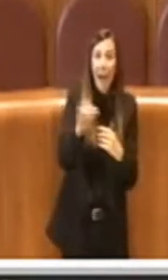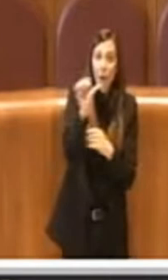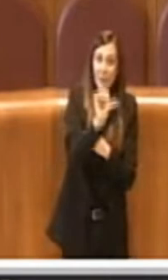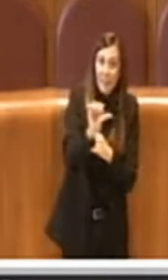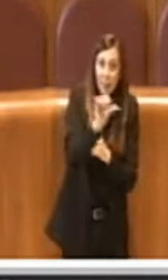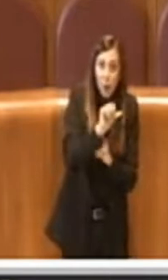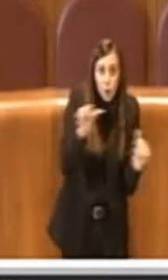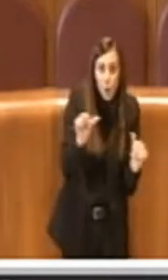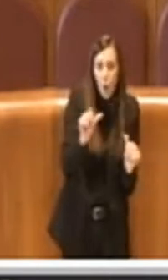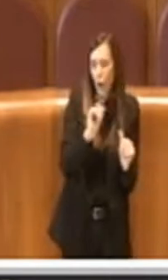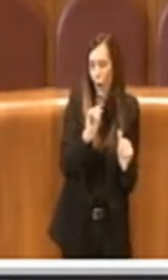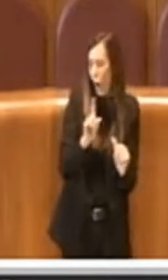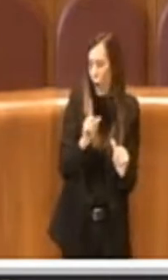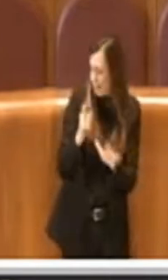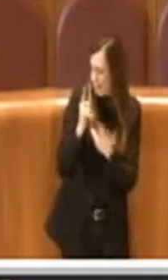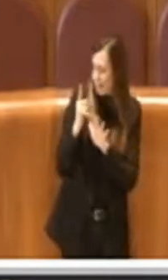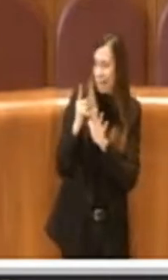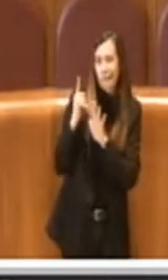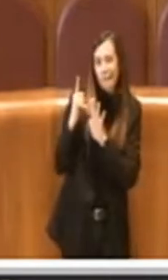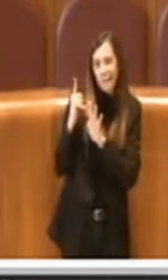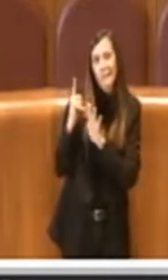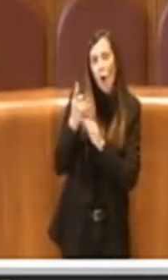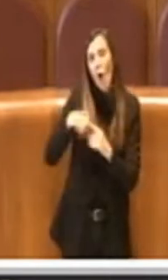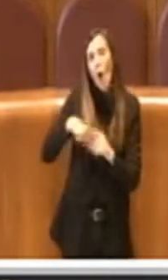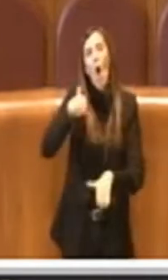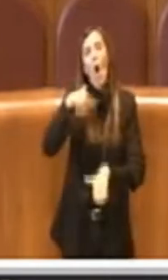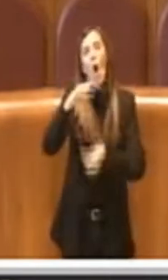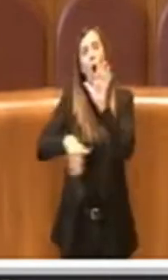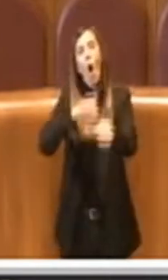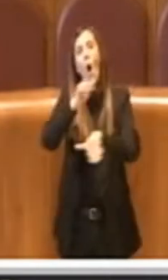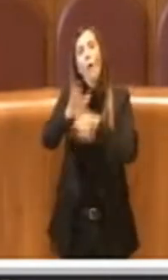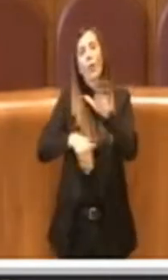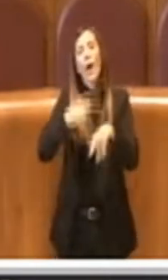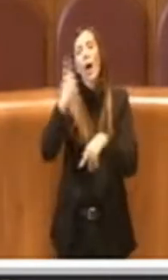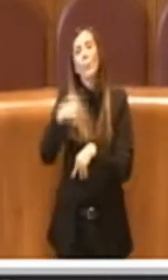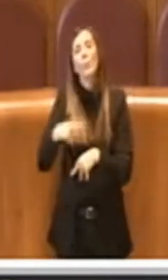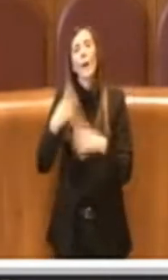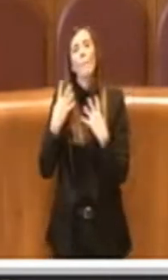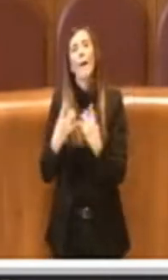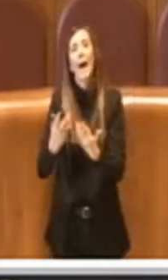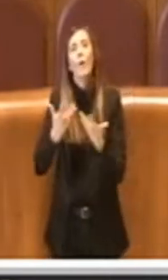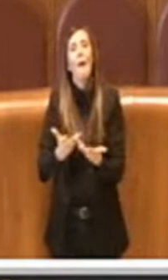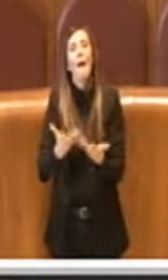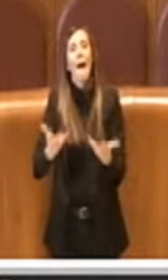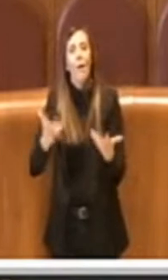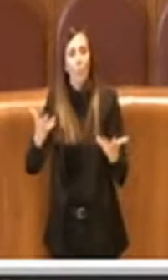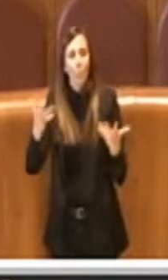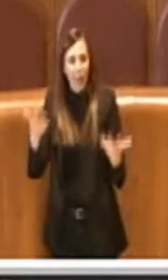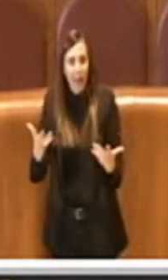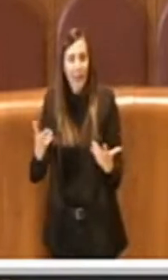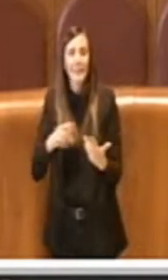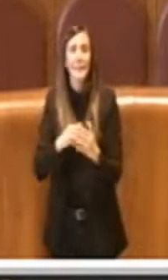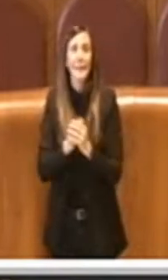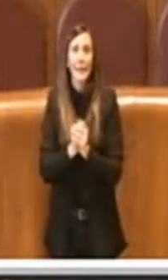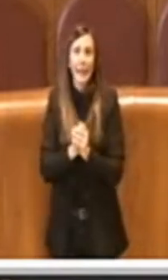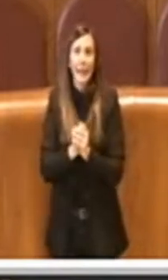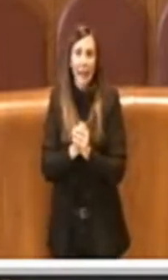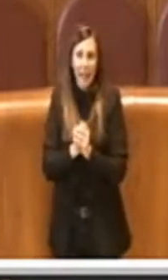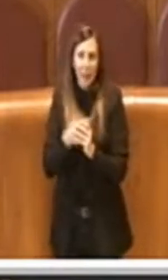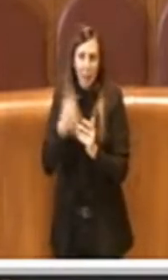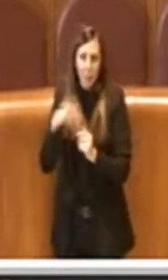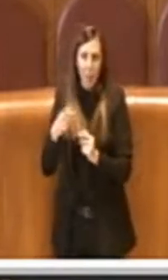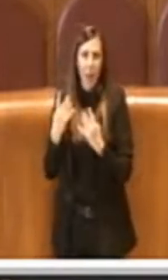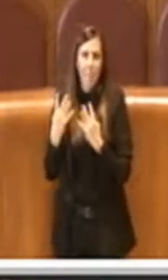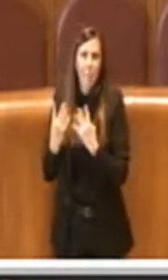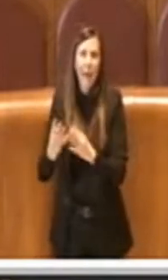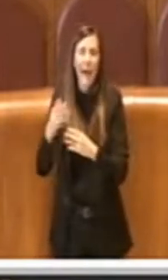ma anche poche settimane fa abbiamo convocato sul parco Campania ma anche immagino all'area del